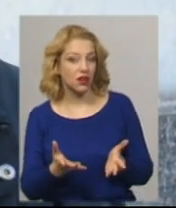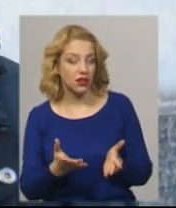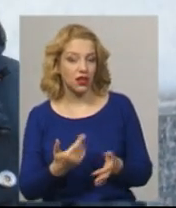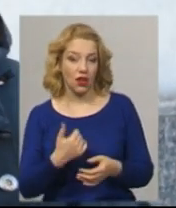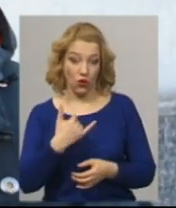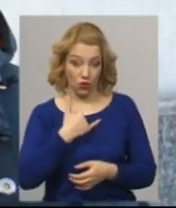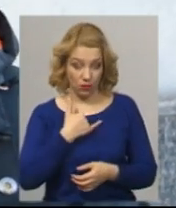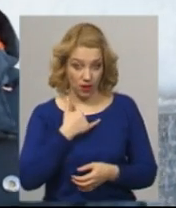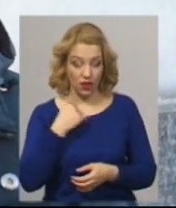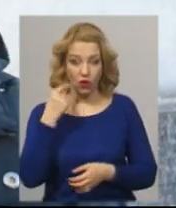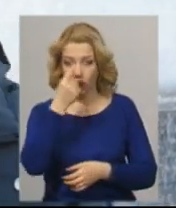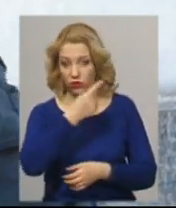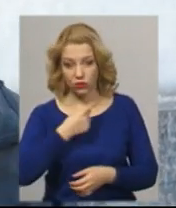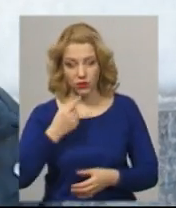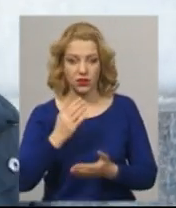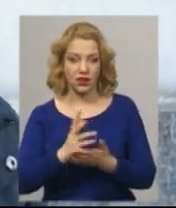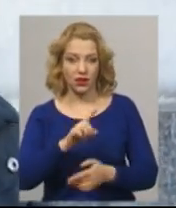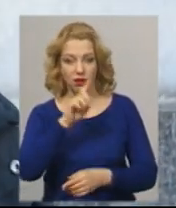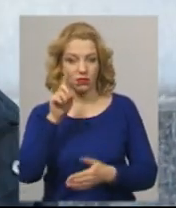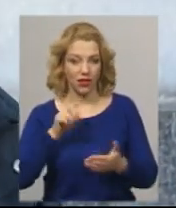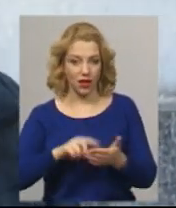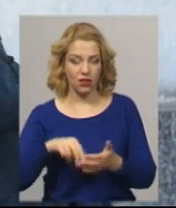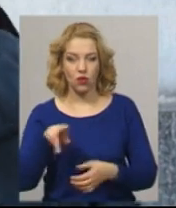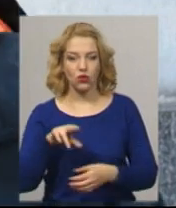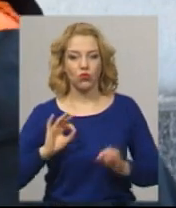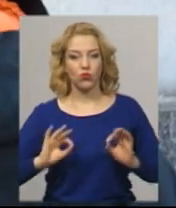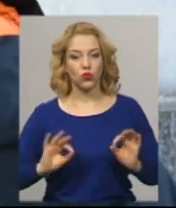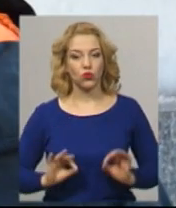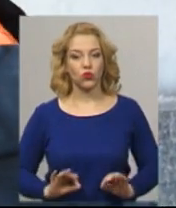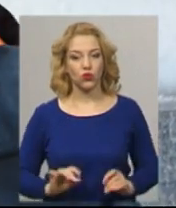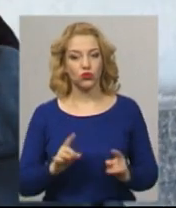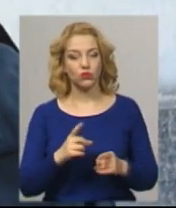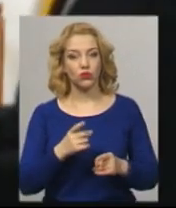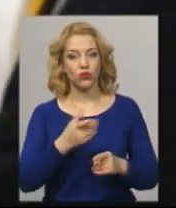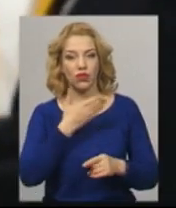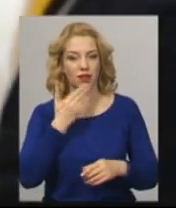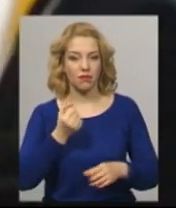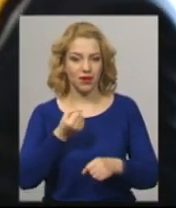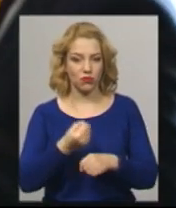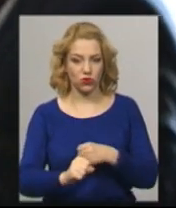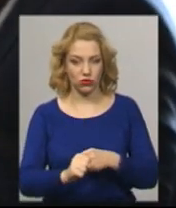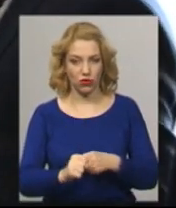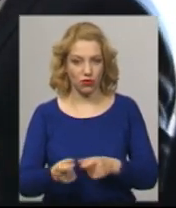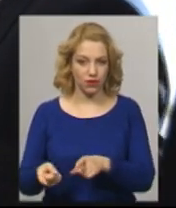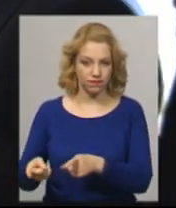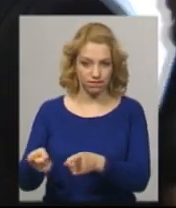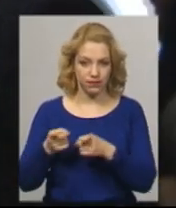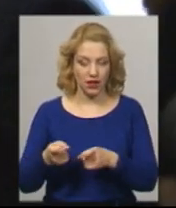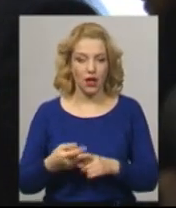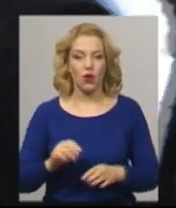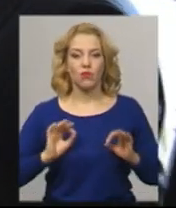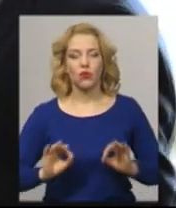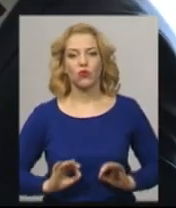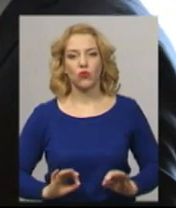'явилися такі запитання до прокурора, чого його примусово не провізу. Прокурор у справі відмовився від